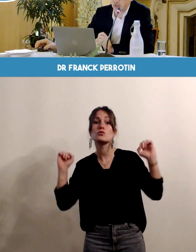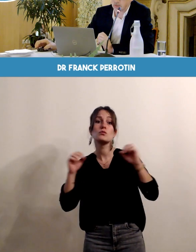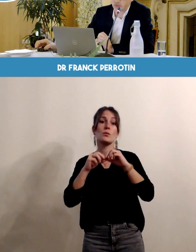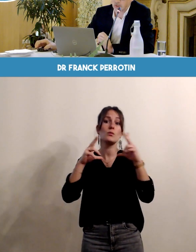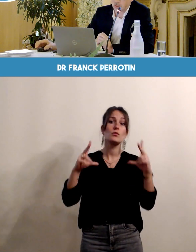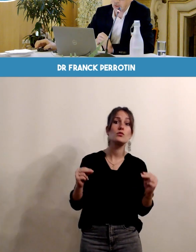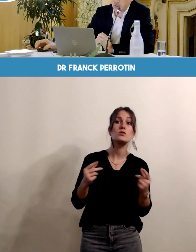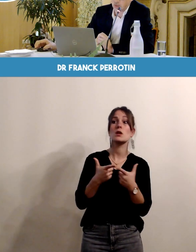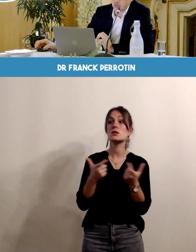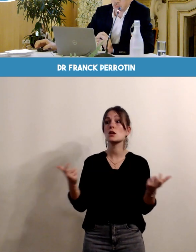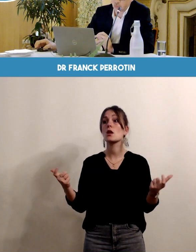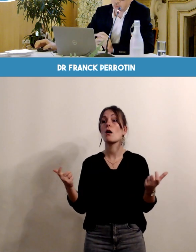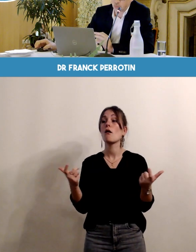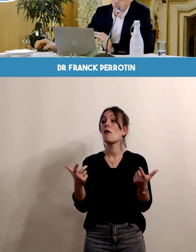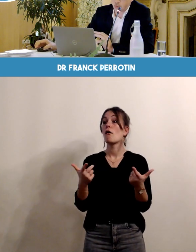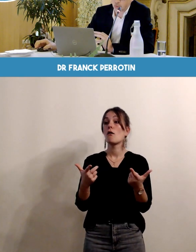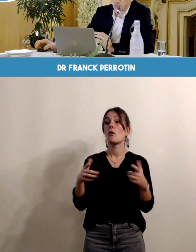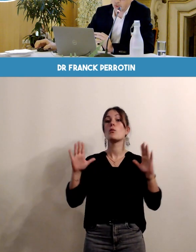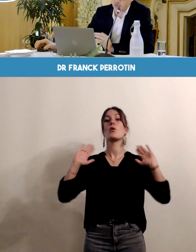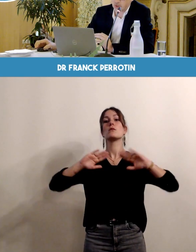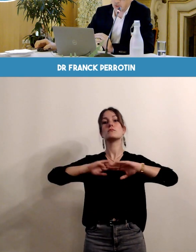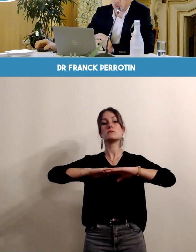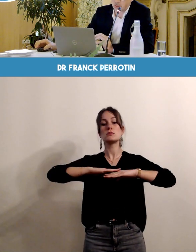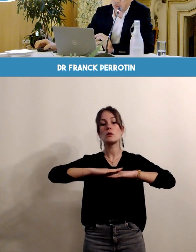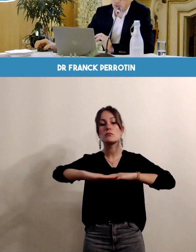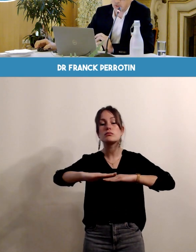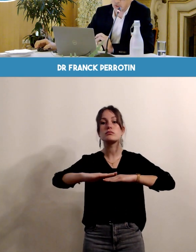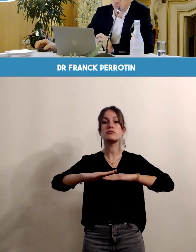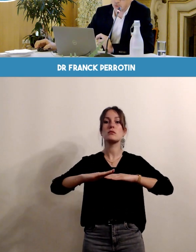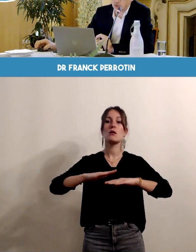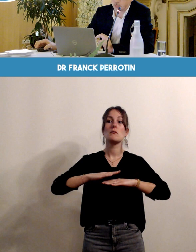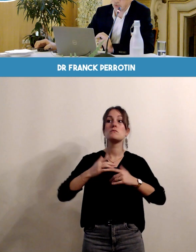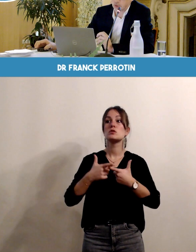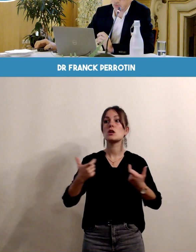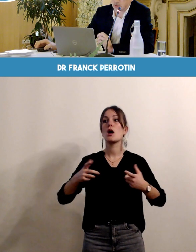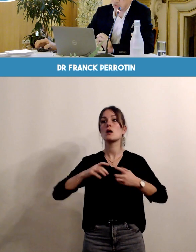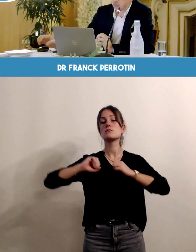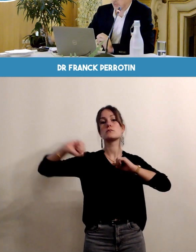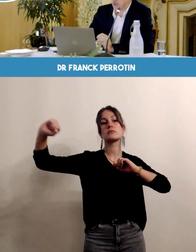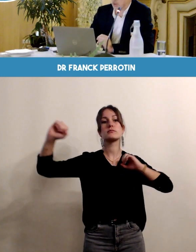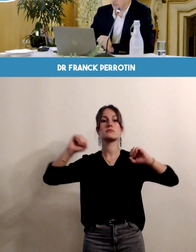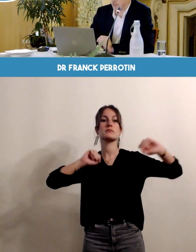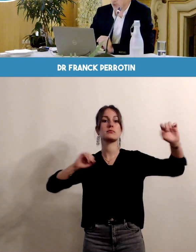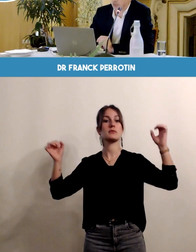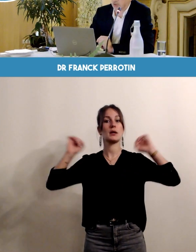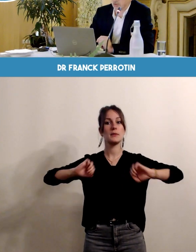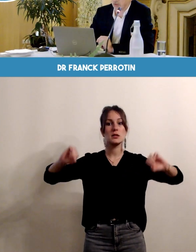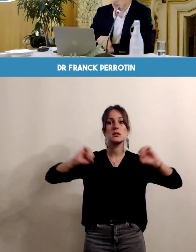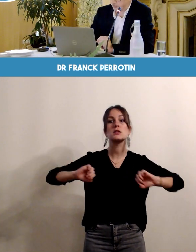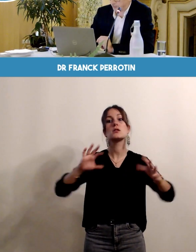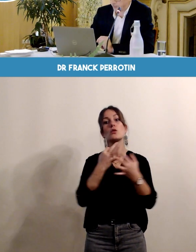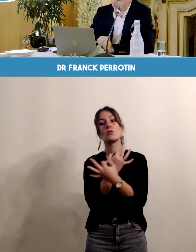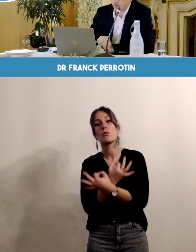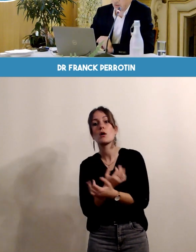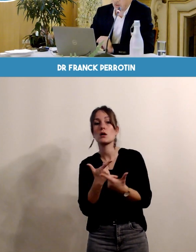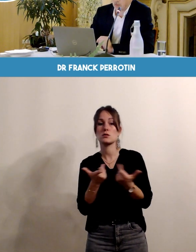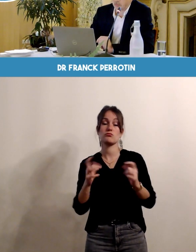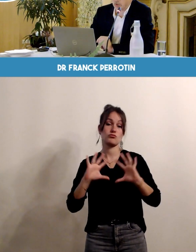pilates sur le dos le plancher pelvien et les assouplissements la gymnastique douce et le yoga prénatal